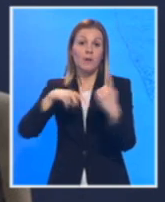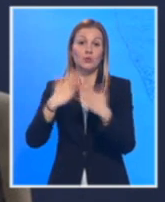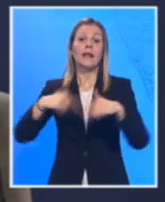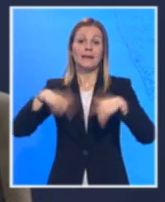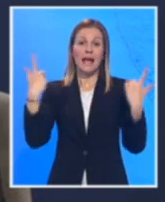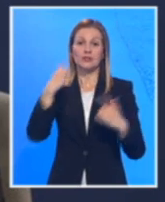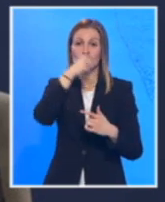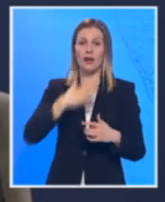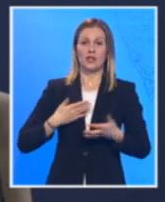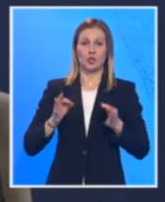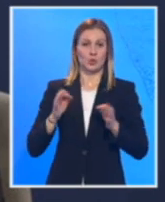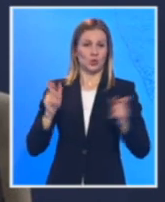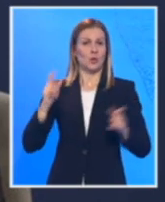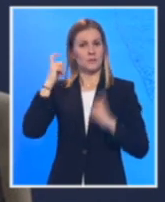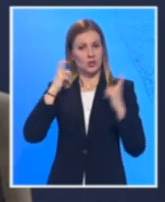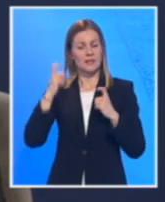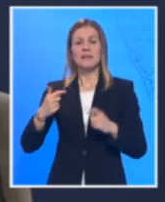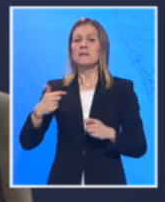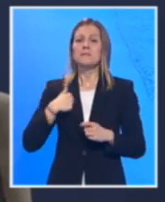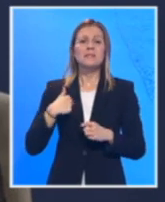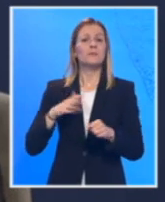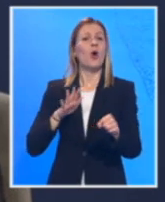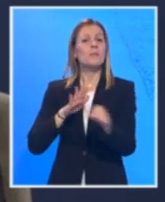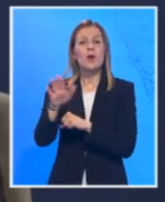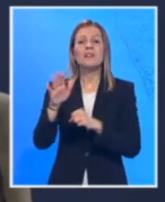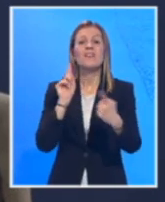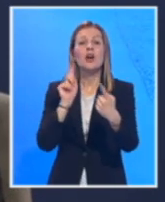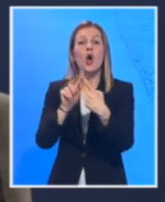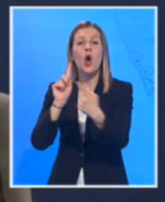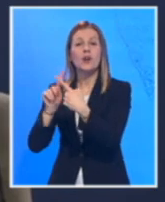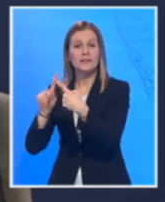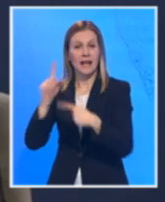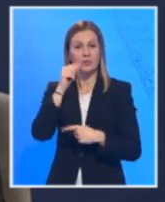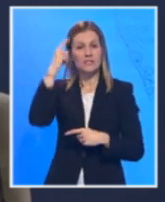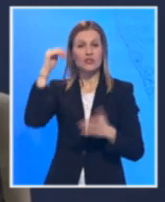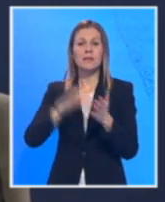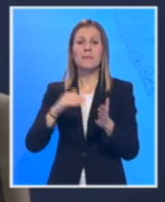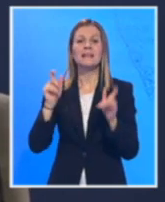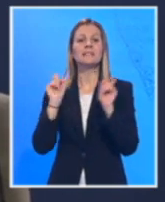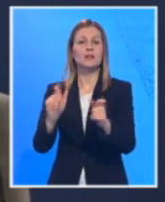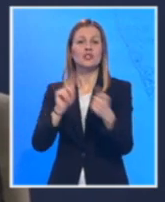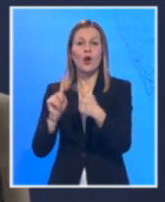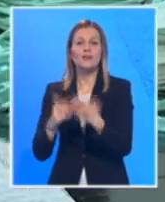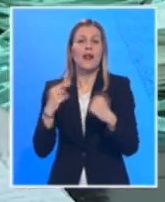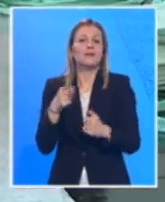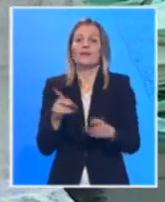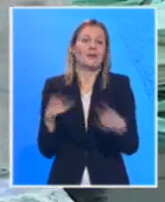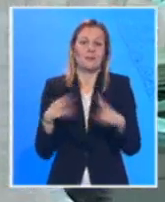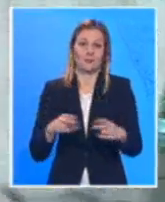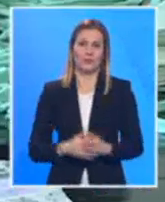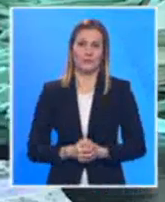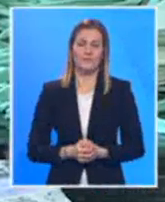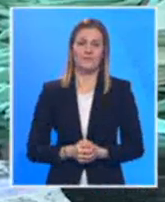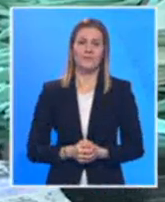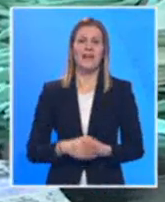tiče. Struka je protiv bilo kakvog kontakta. Znači sprečiti sve kontakte. Međutim to nije realno. Koliko su